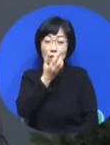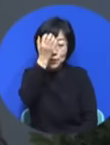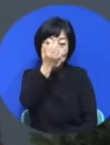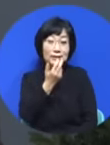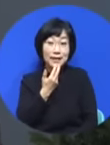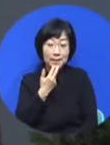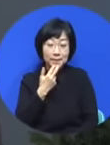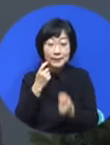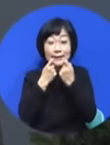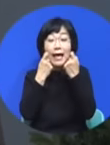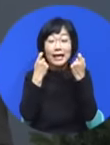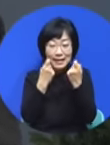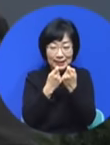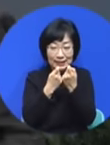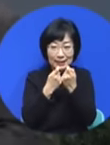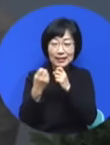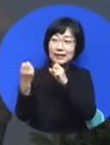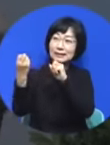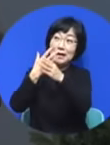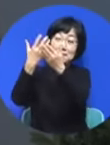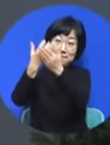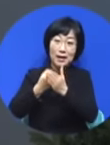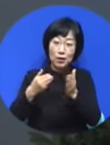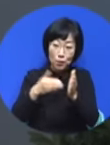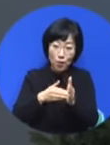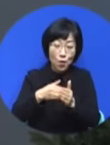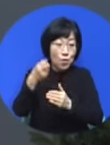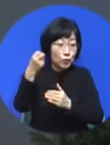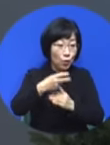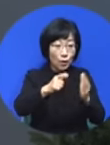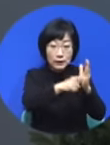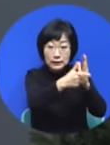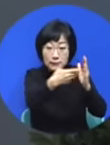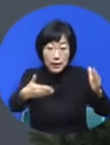그리고 요셉이 시대에 답을 줬잖아요.